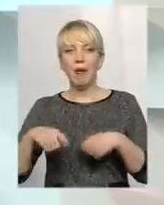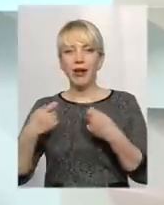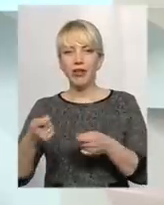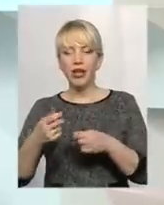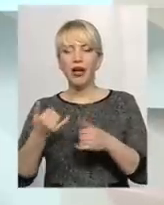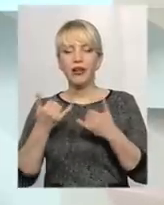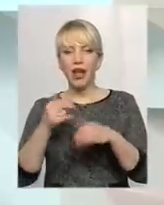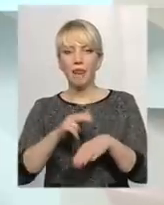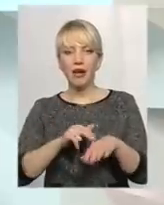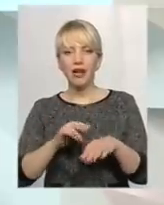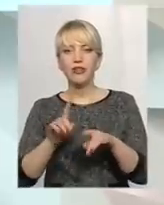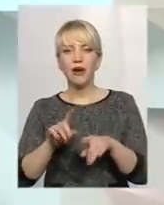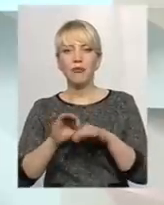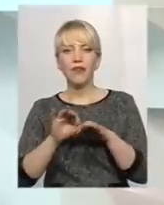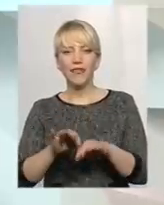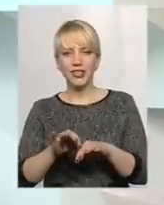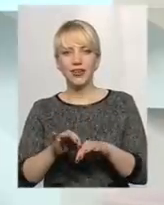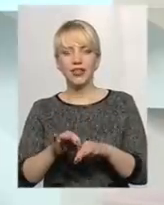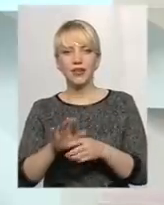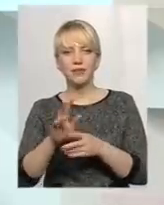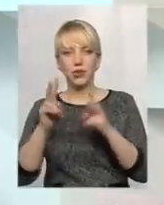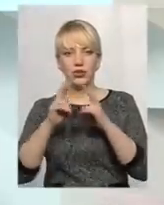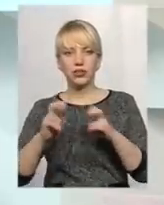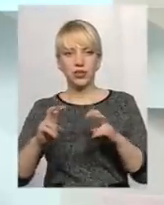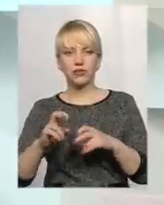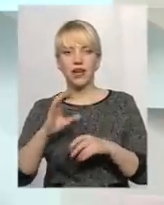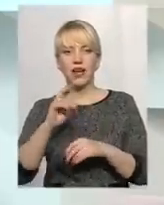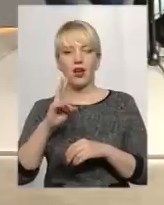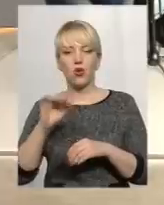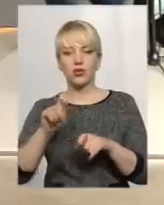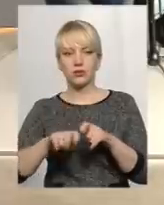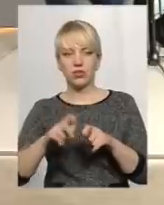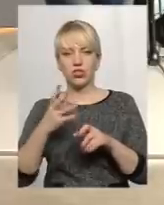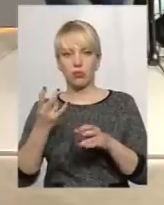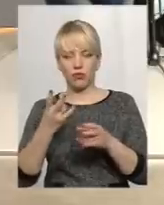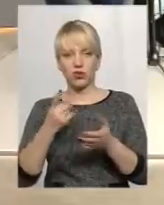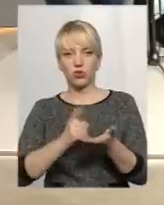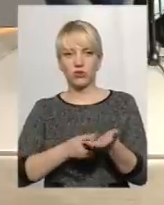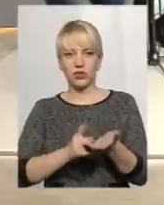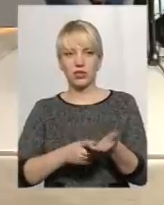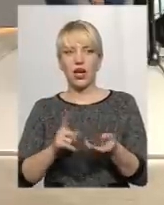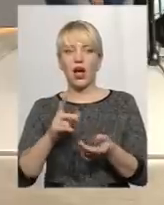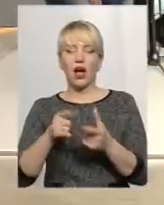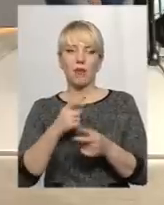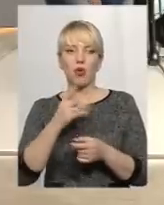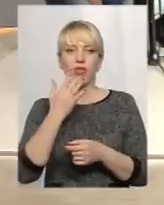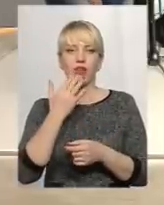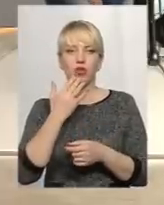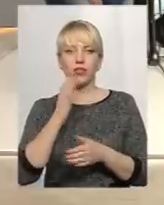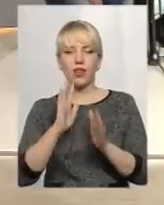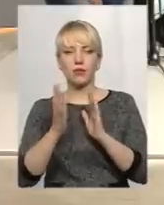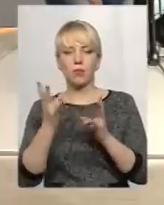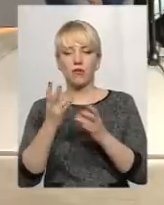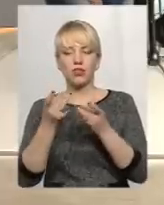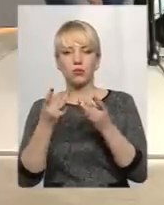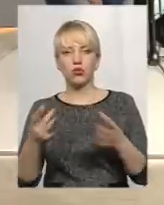проведення подальших слідчих був. екоінспекція має довести, або Національний природний парк має спростувати